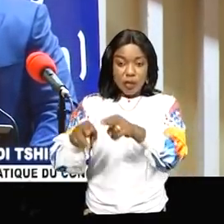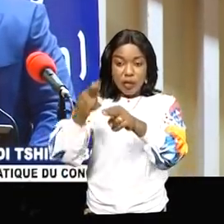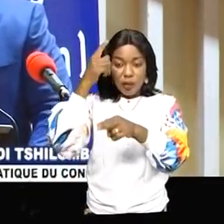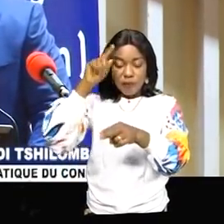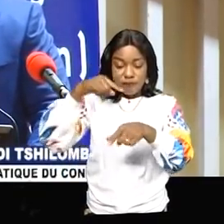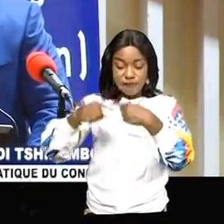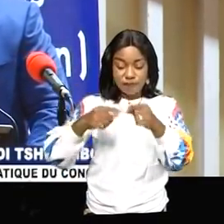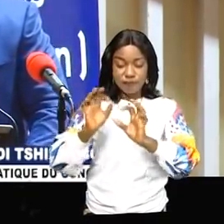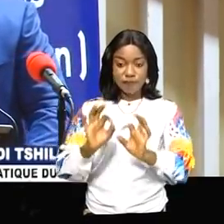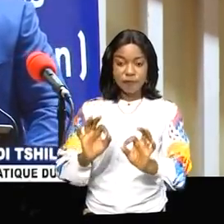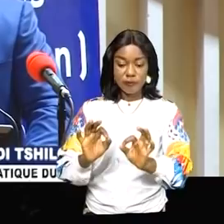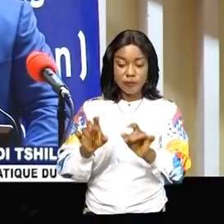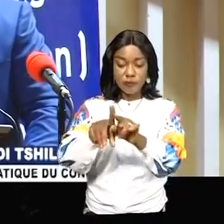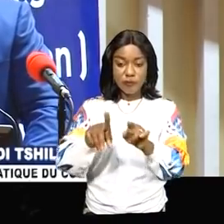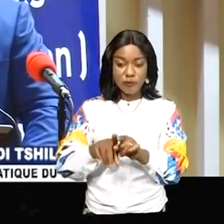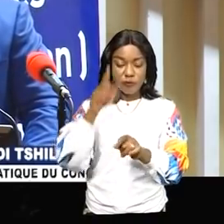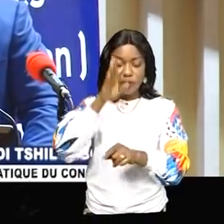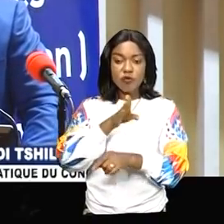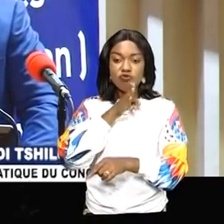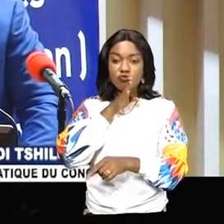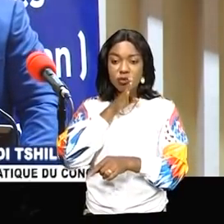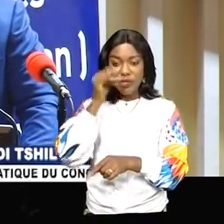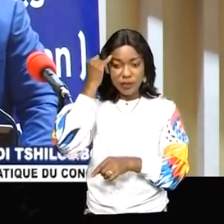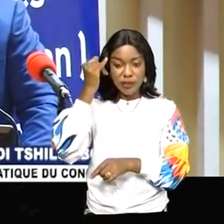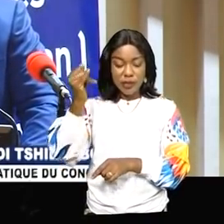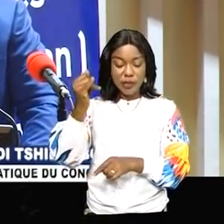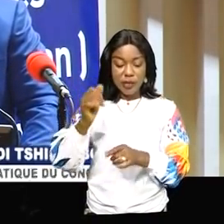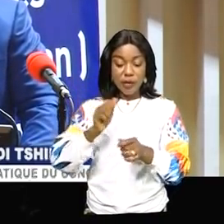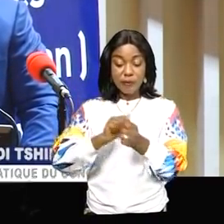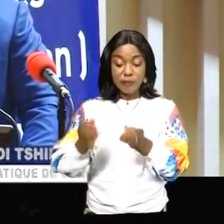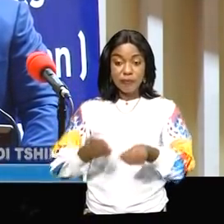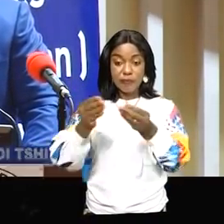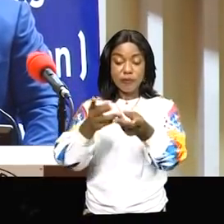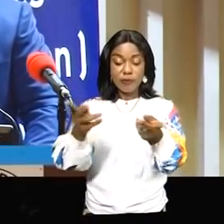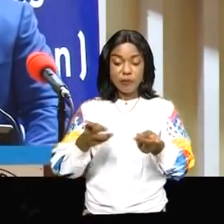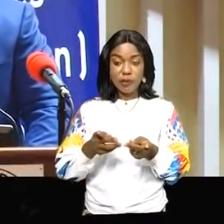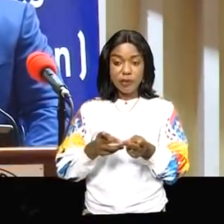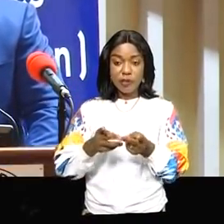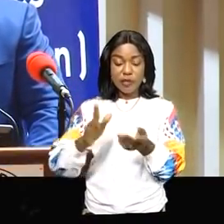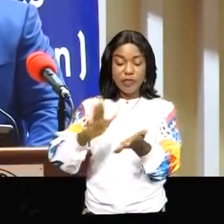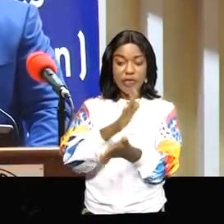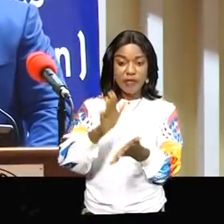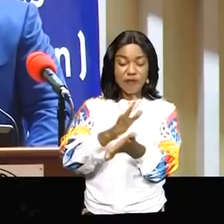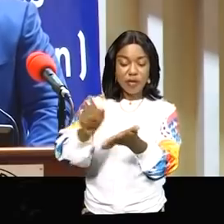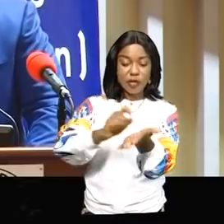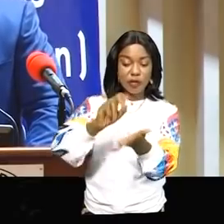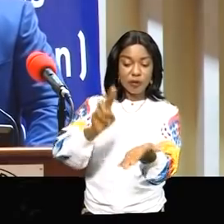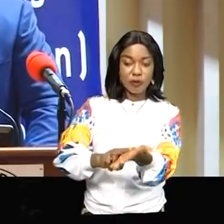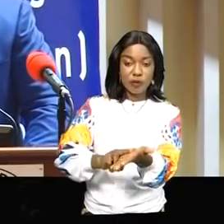étapes et de les consolider, notamment par la mise en place d'une feuille de route consensuelle,